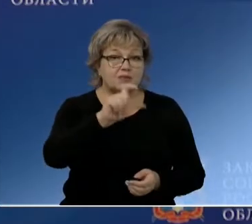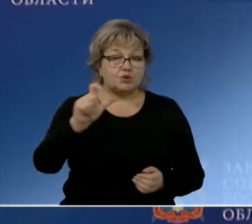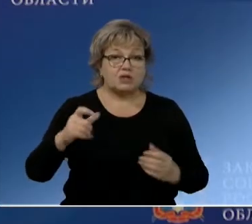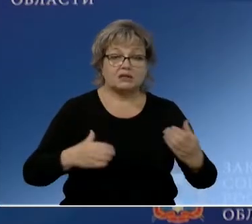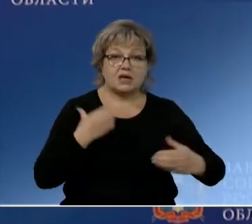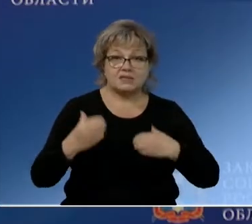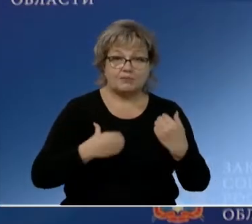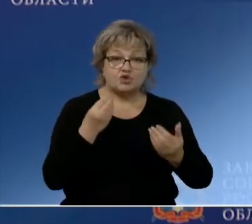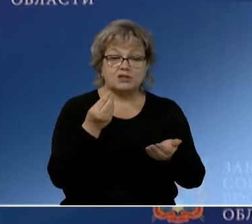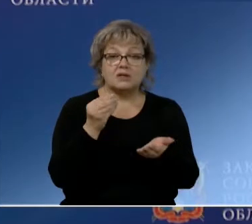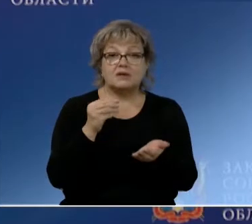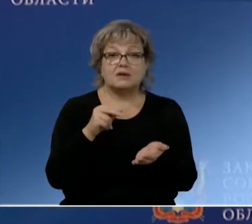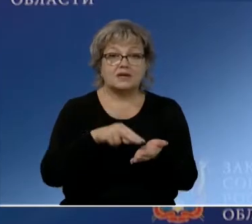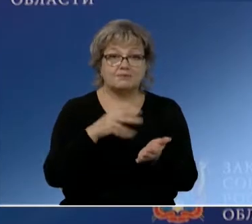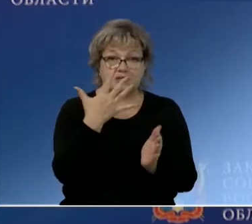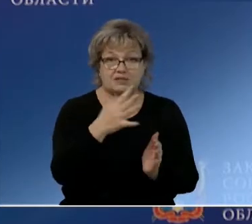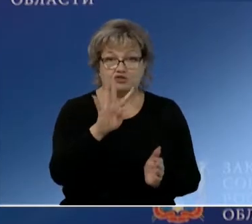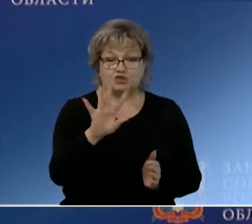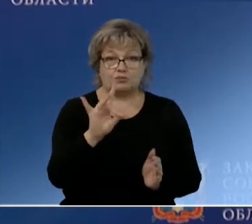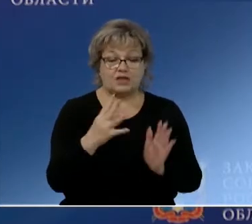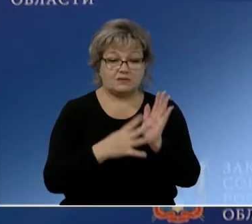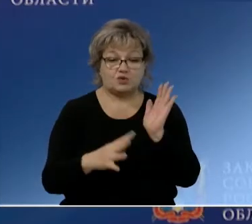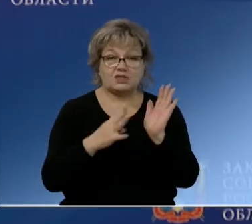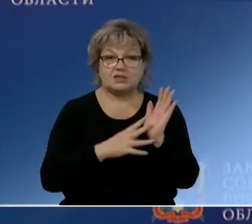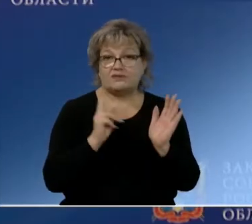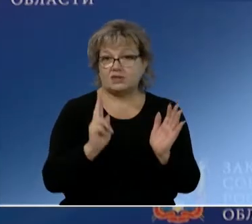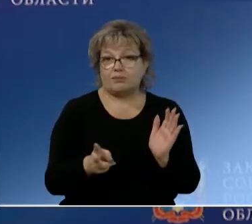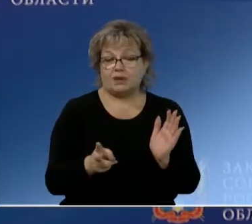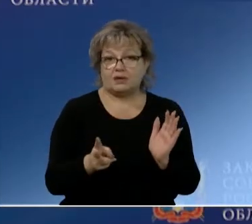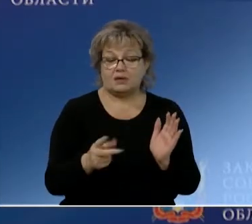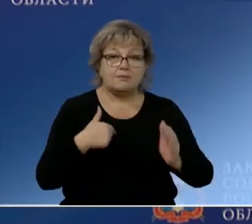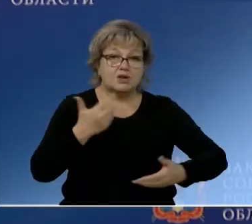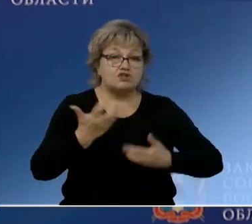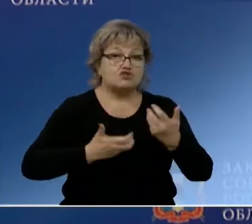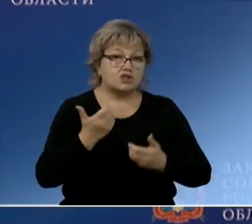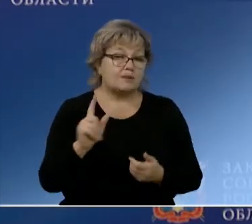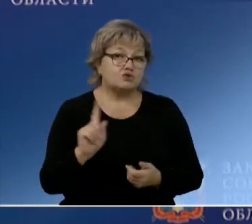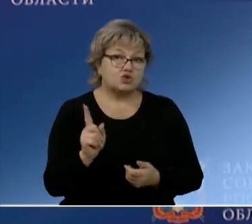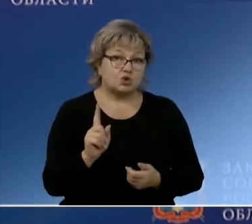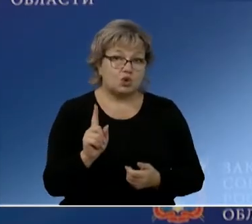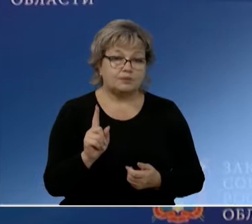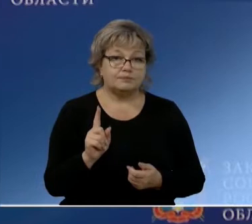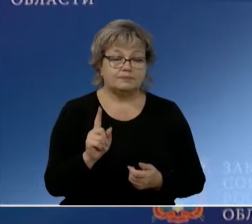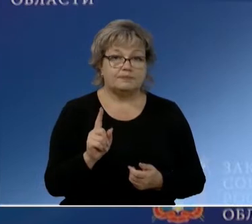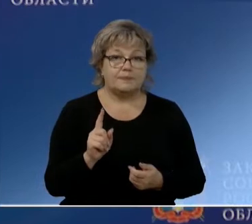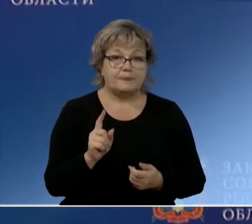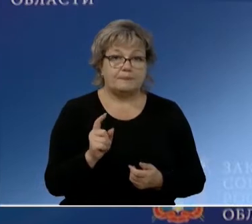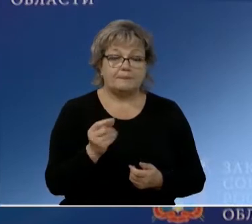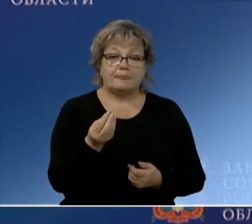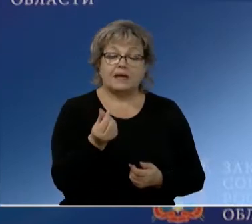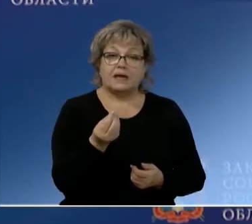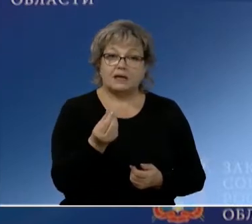размером 54 рубля 99 копеек. Мы считаем, что размер